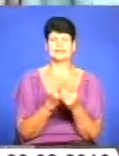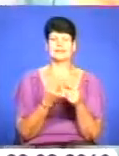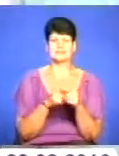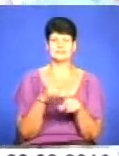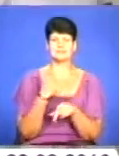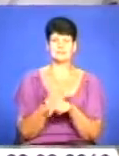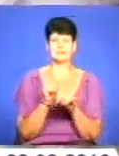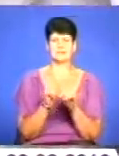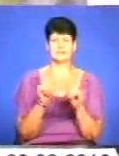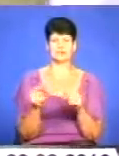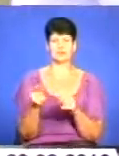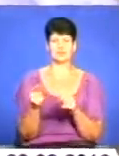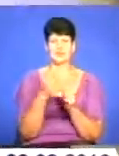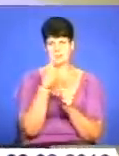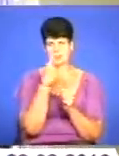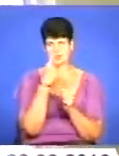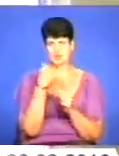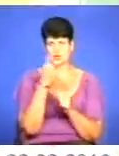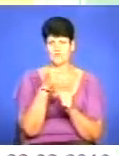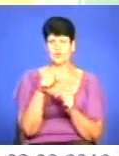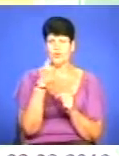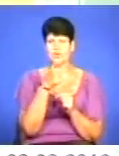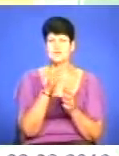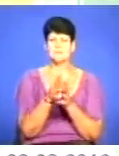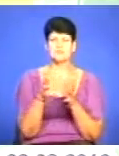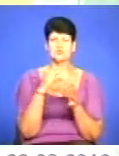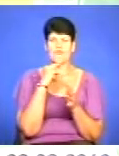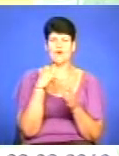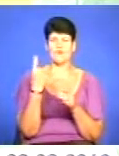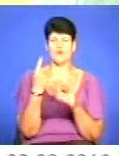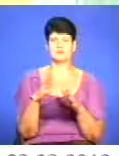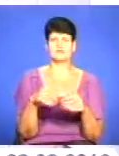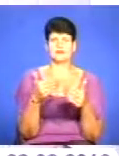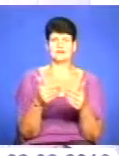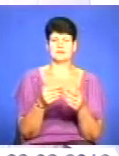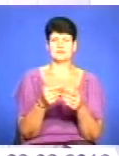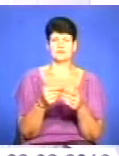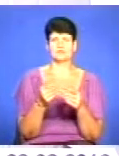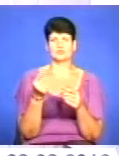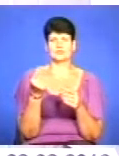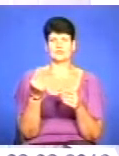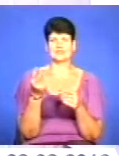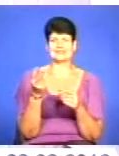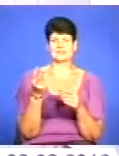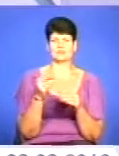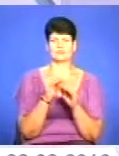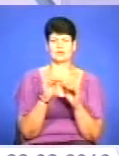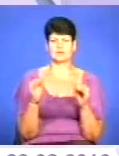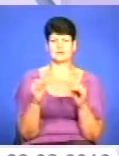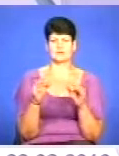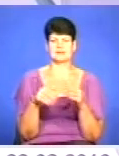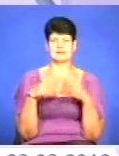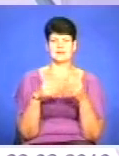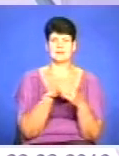Тернопільщини на найближчі роки. Цього року найбільшу увагу в області приділяють вторинному та третинному рівням медичної допомоги.